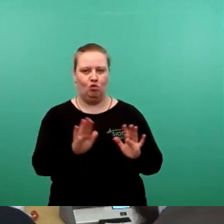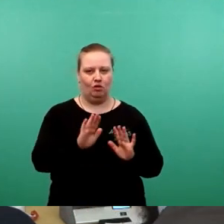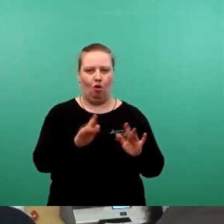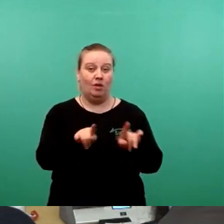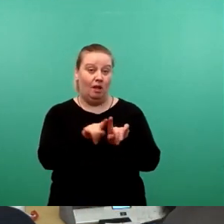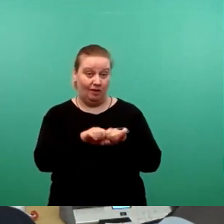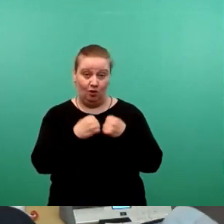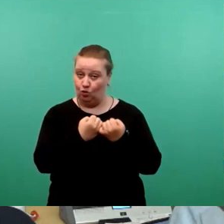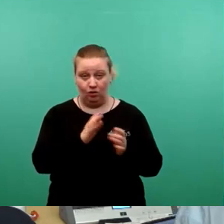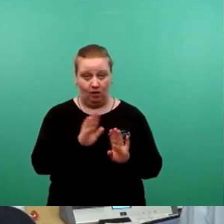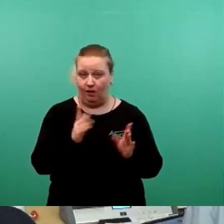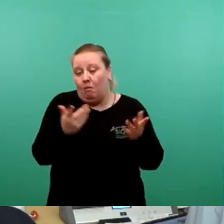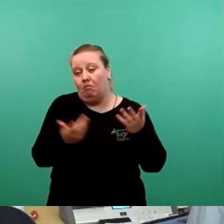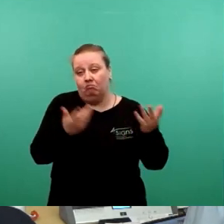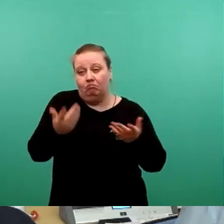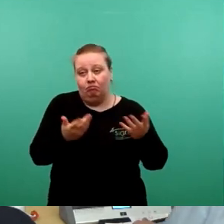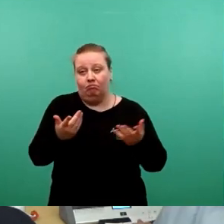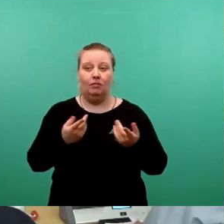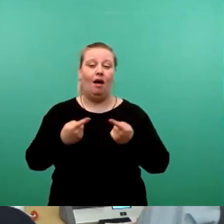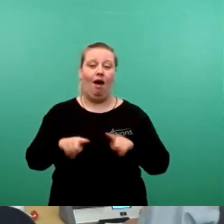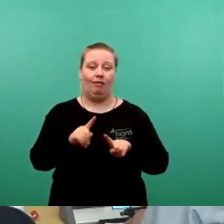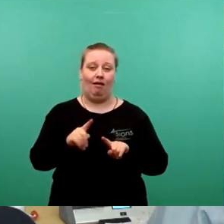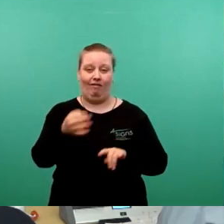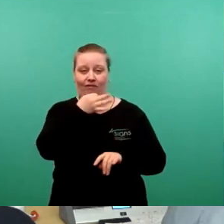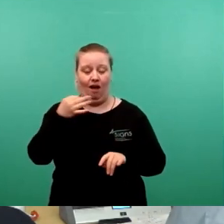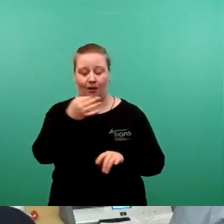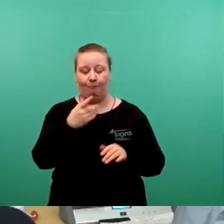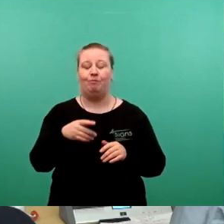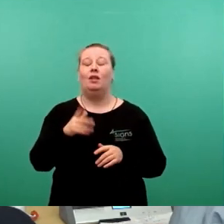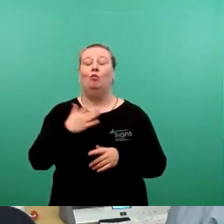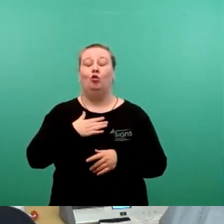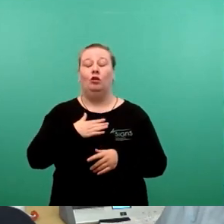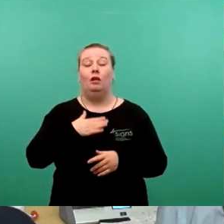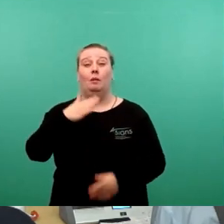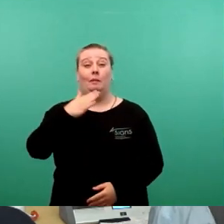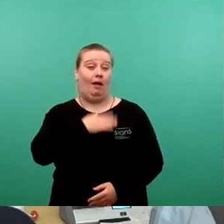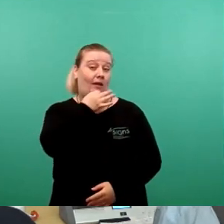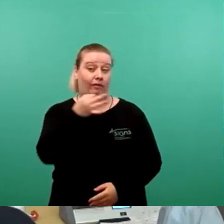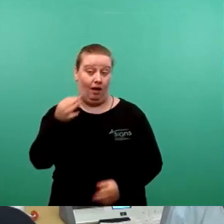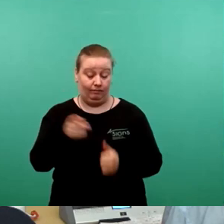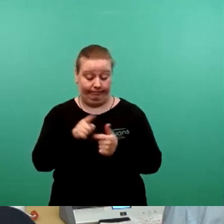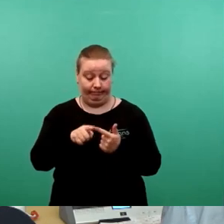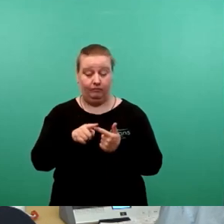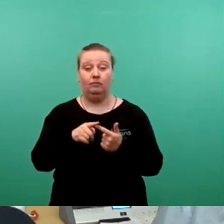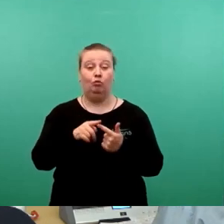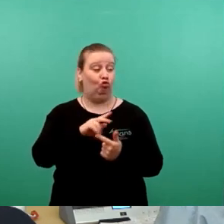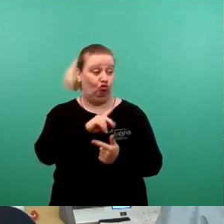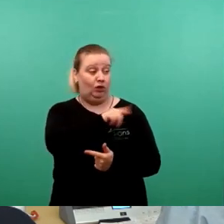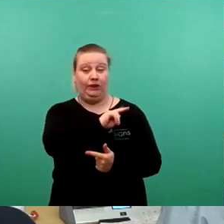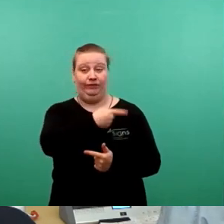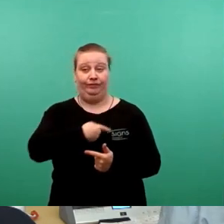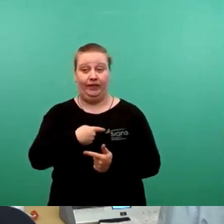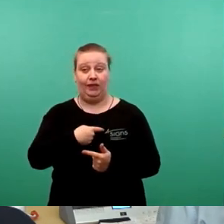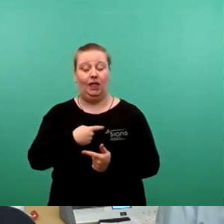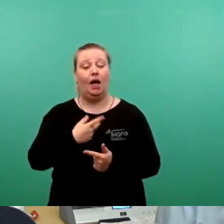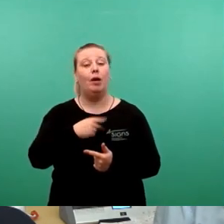Situation wären, aber das ist eine ganz andere Frage. Die beiden Fragen, die ich hatte, hat Herr Böhm tatsächlich auch schon gestellt. Ich würde bei einem